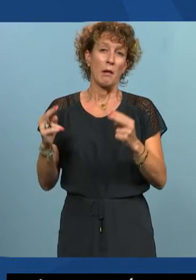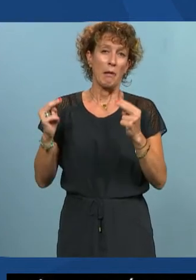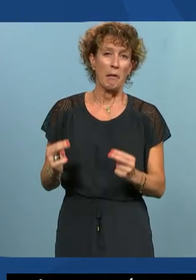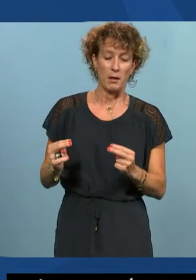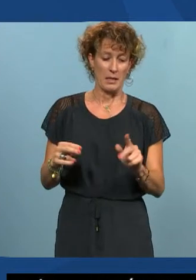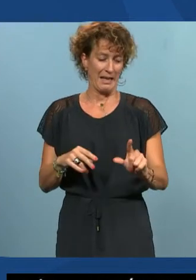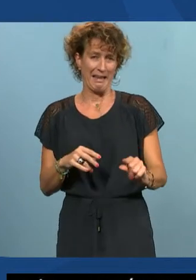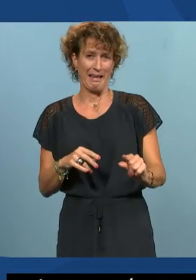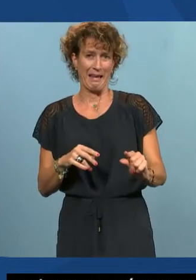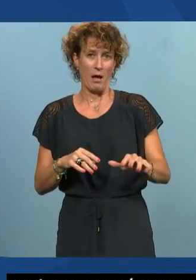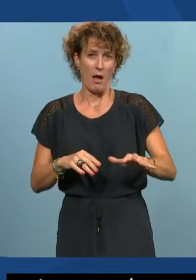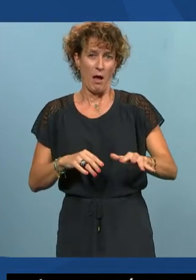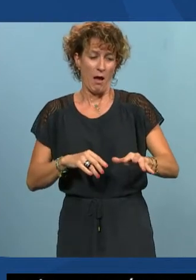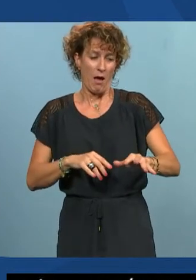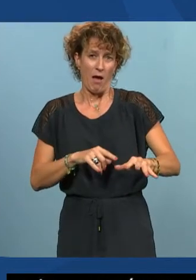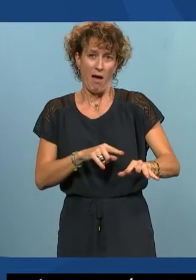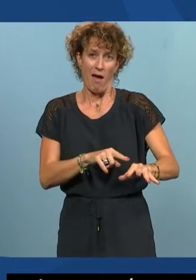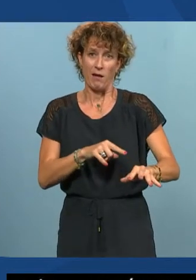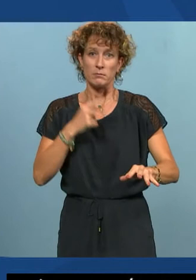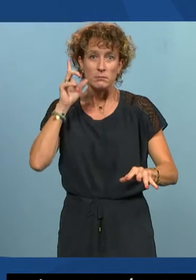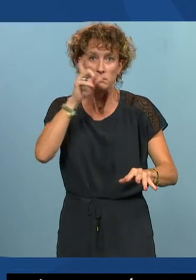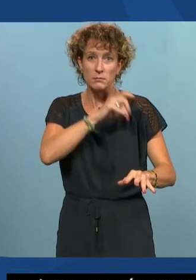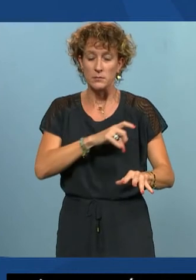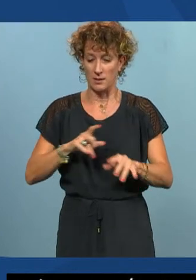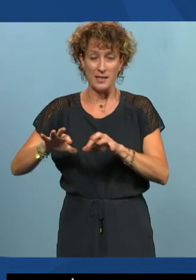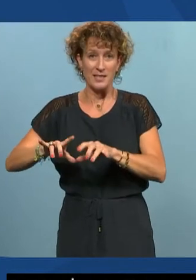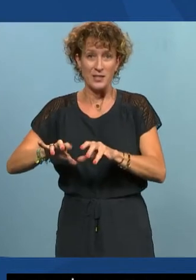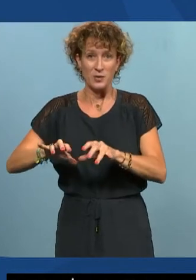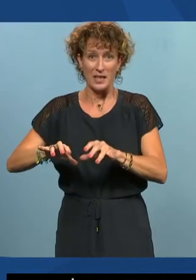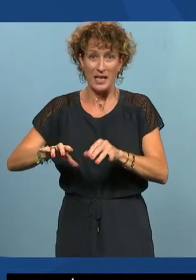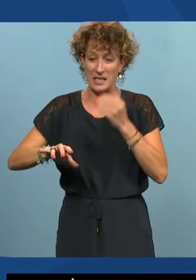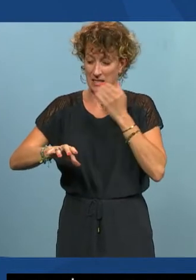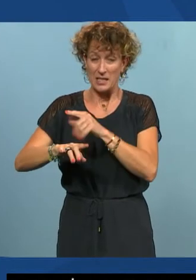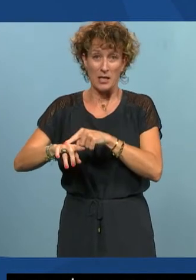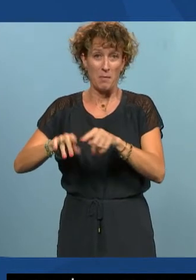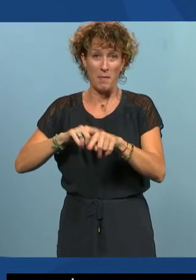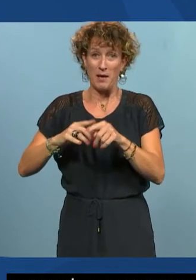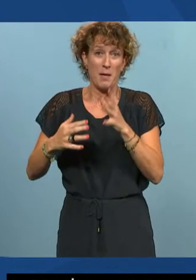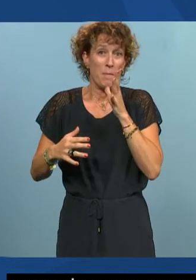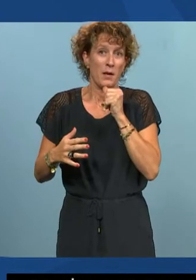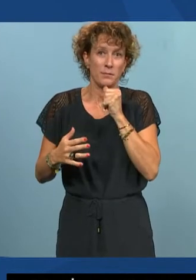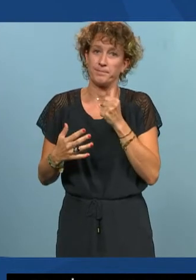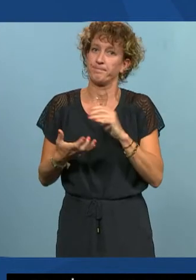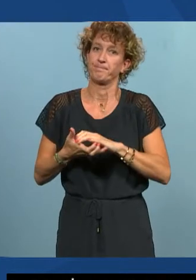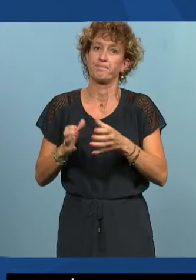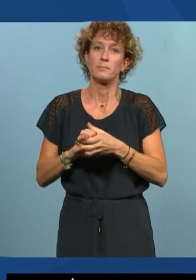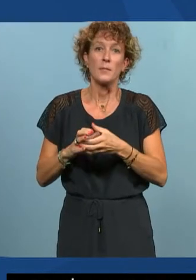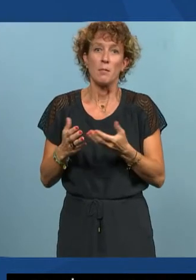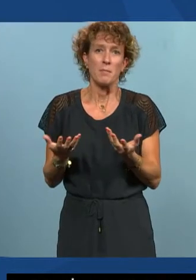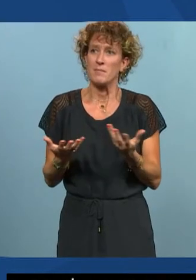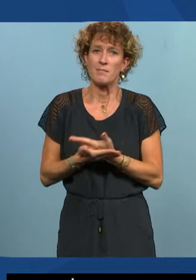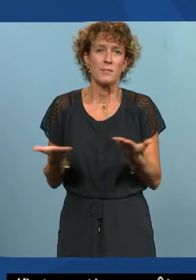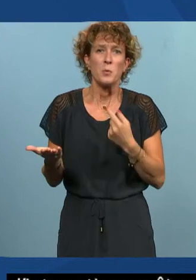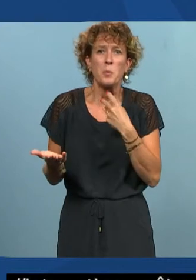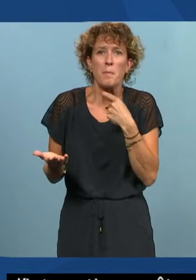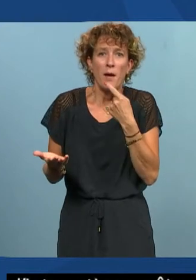une souris si on tremble, ça va être plutôt difficile. Saisir du texte si on n'a pas l'usage de ses mains, ça peut être compliqué. Même parler à un assistant